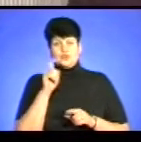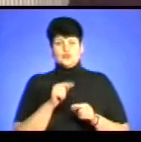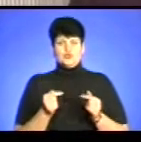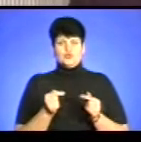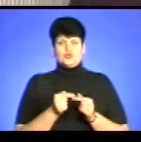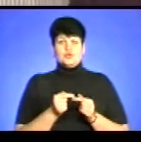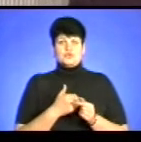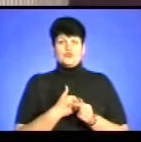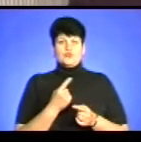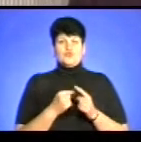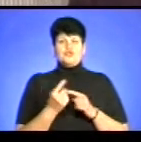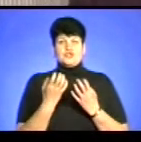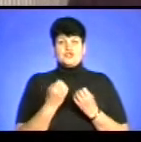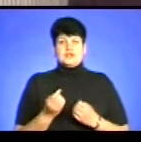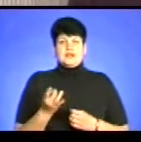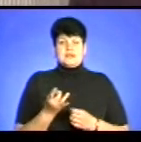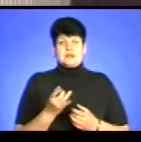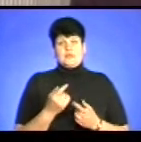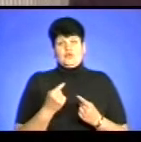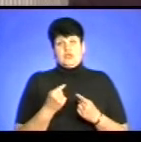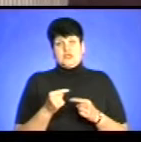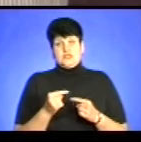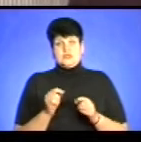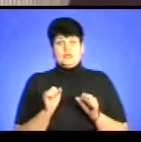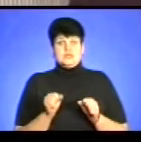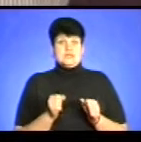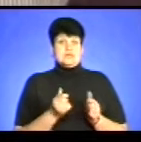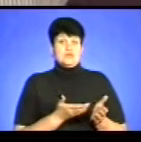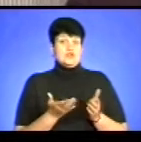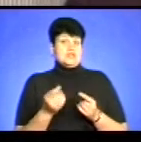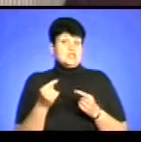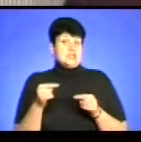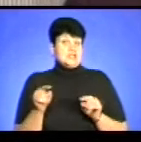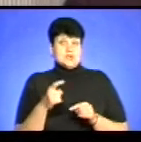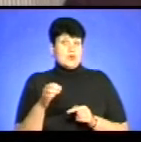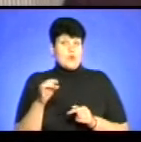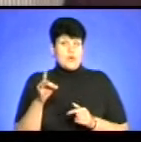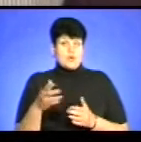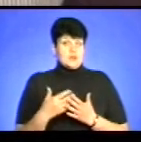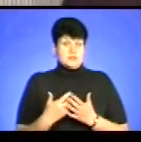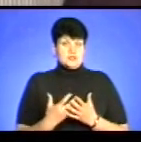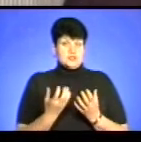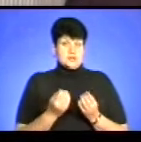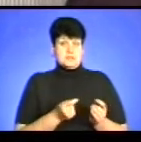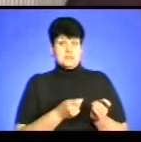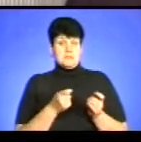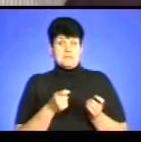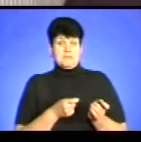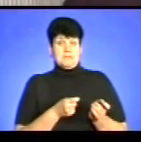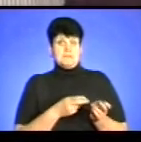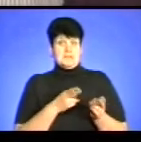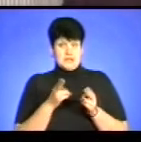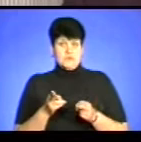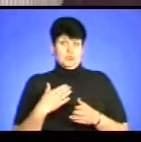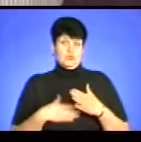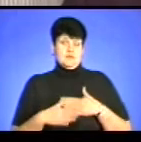вернутися ще раз. Або інший, Майкл Голл запросить ще один хор, можливо, з іншого штату, Техасу чи Місісіпі. Ми не знаємо, але ми будемо раді